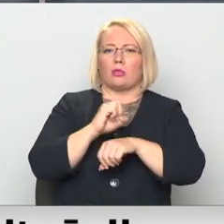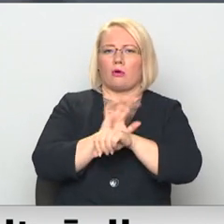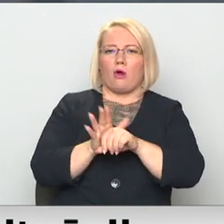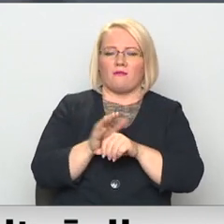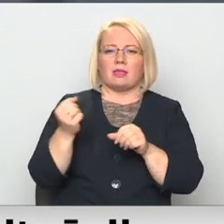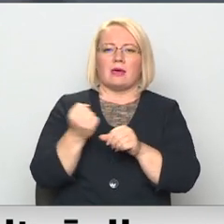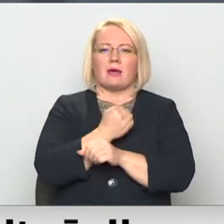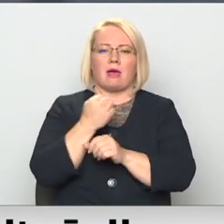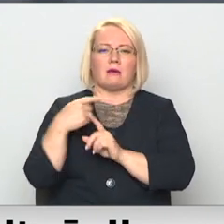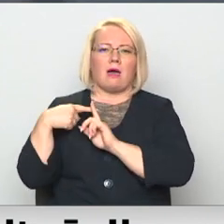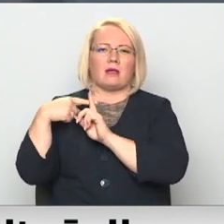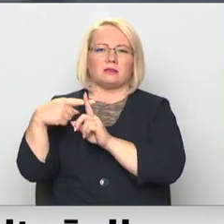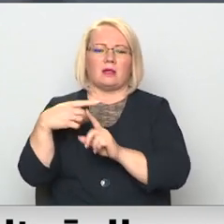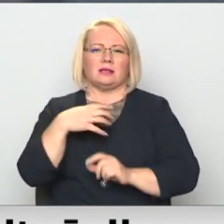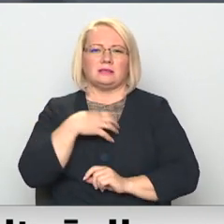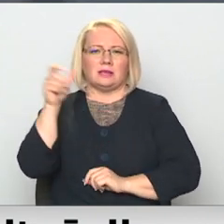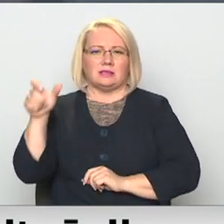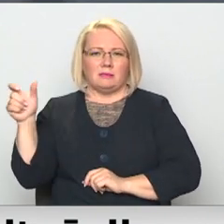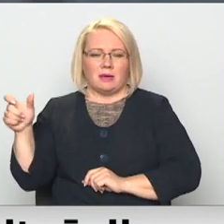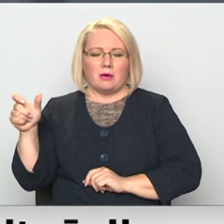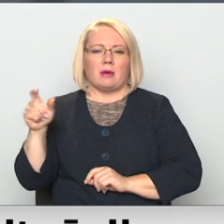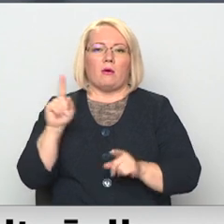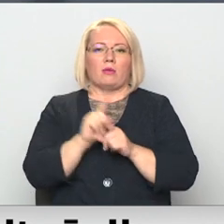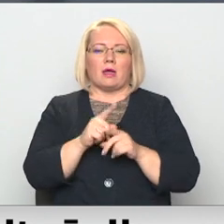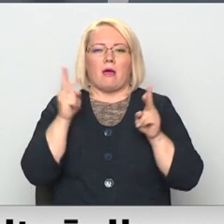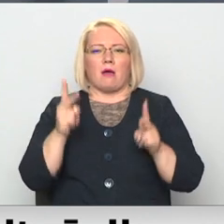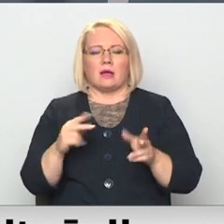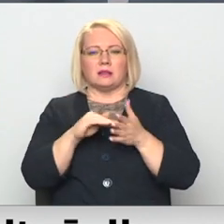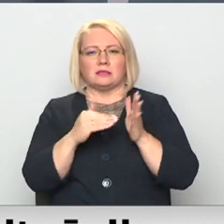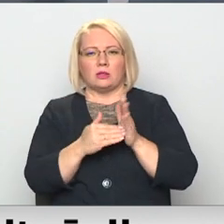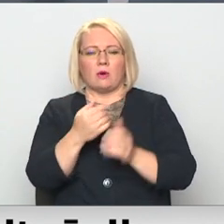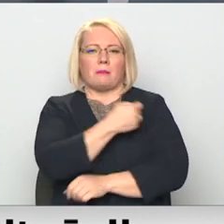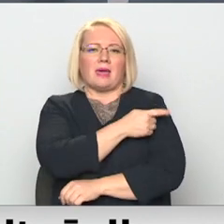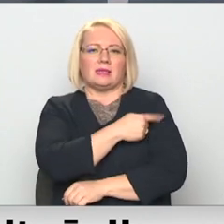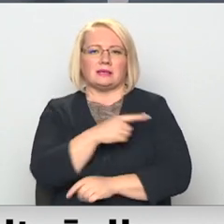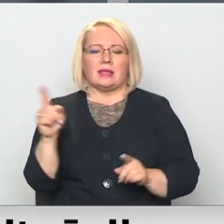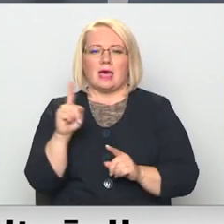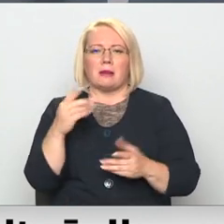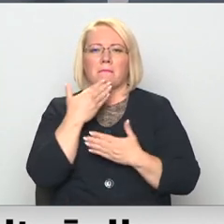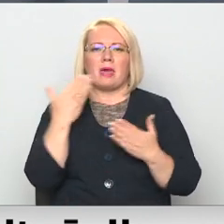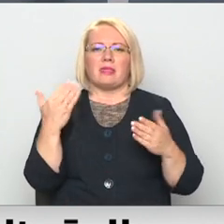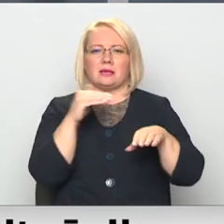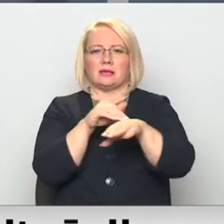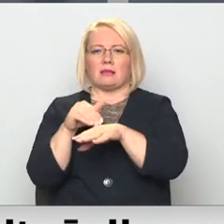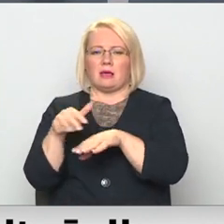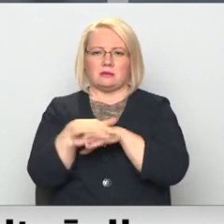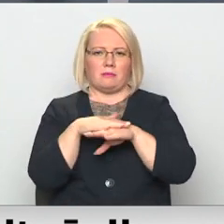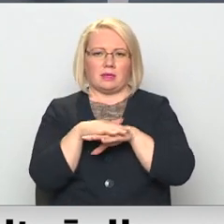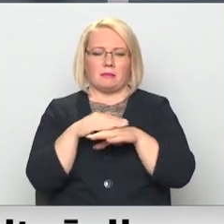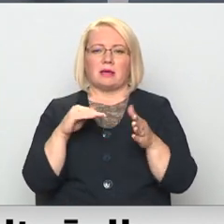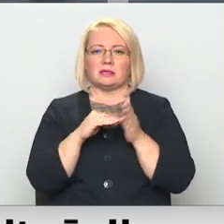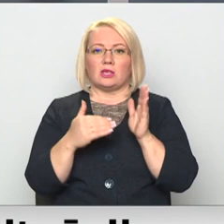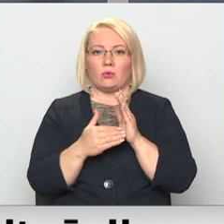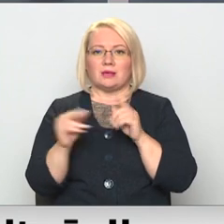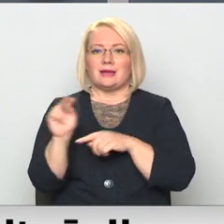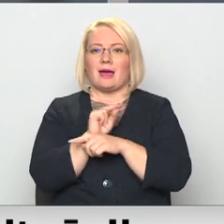neatliekamajiem pacientiem ar citām saslimšanām. Ārkārtas situācija medicīnā ir arī pēdējais signāls sabiedrībai, ka situācija